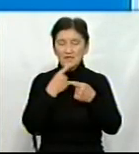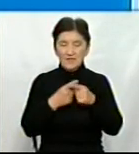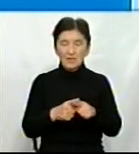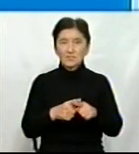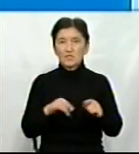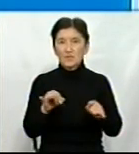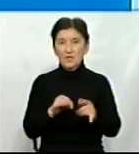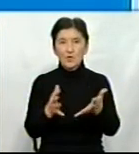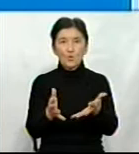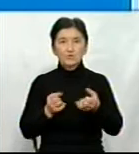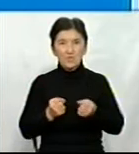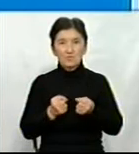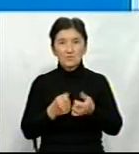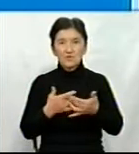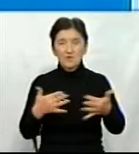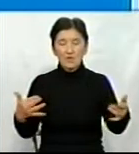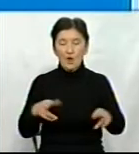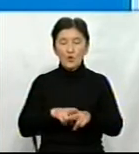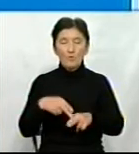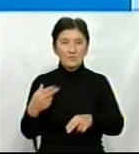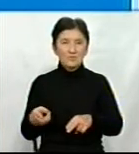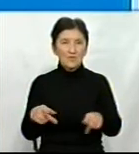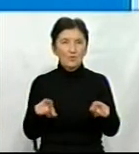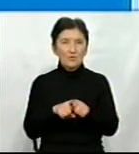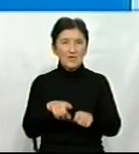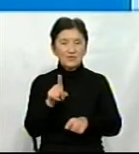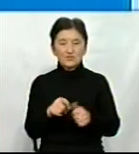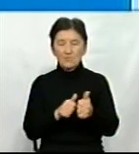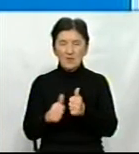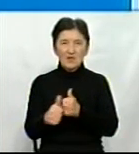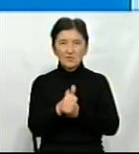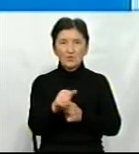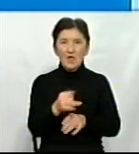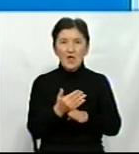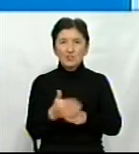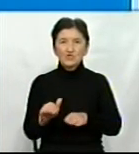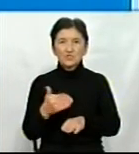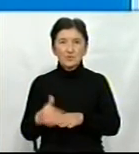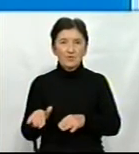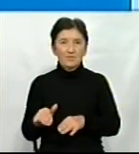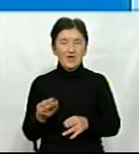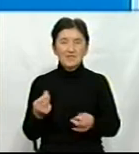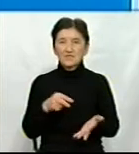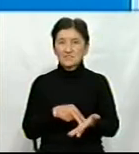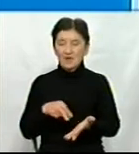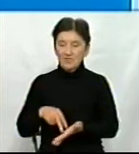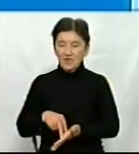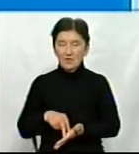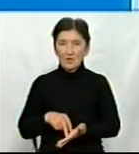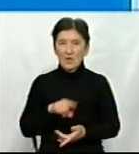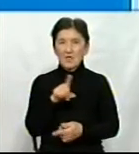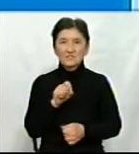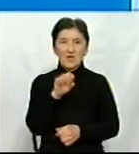відповідно отримали нейдитарну компенсацію. Також ми лідируємо по програмі часткової компенсації відсуткової ставки за